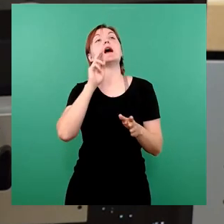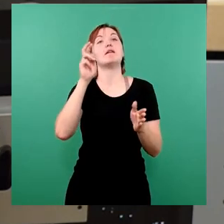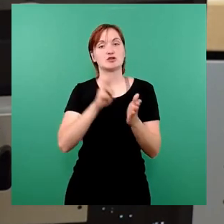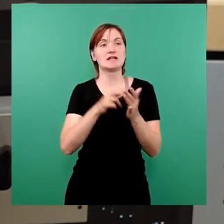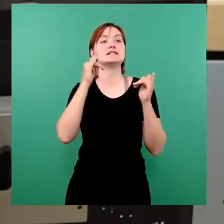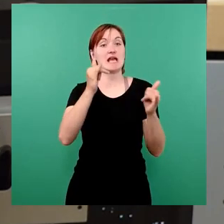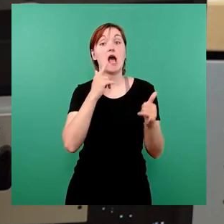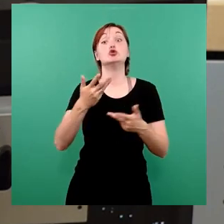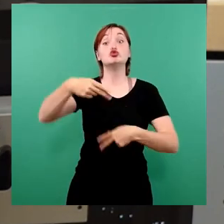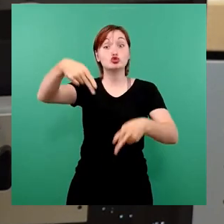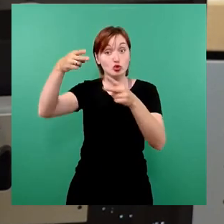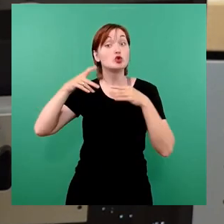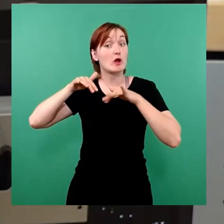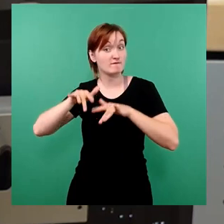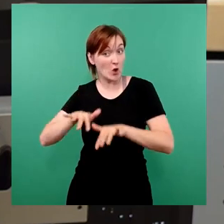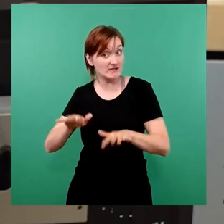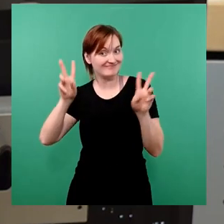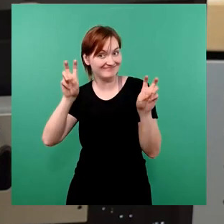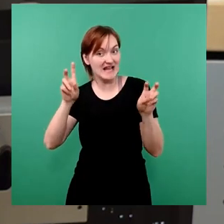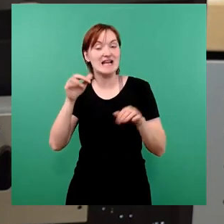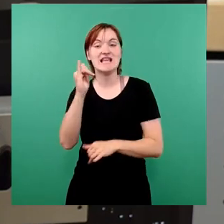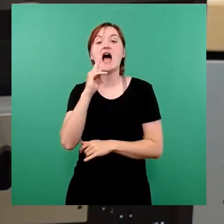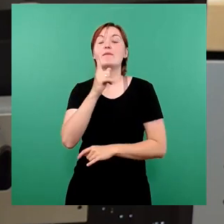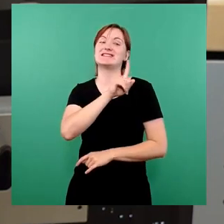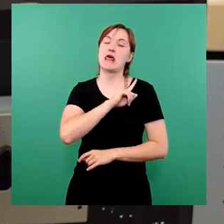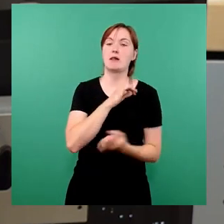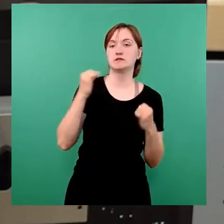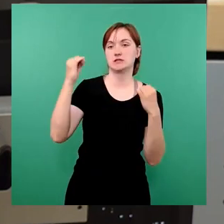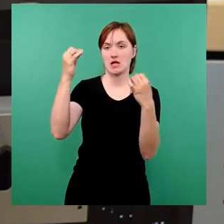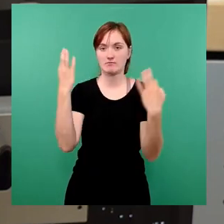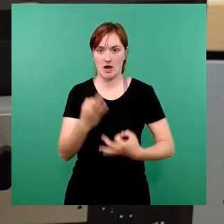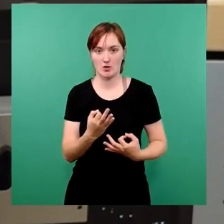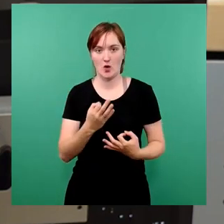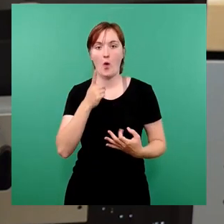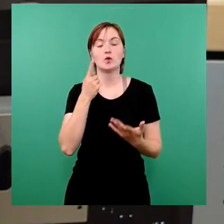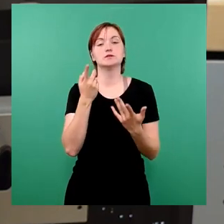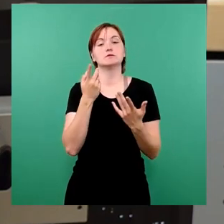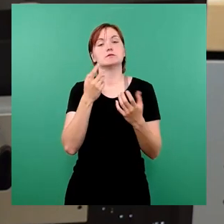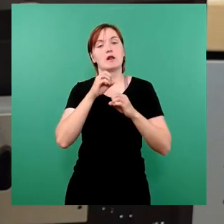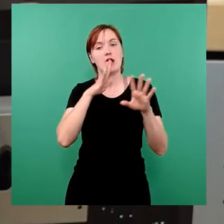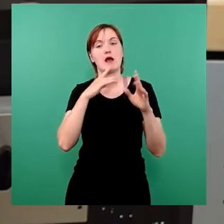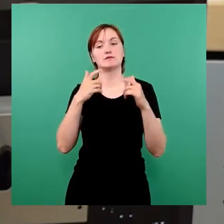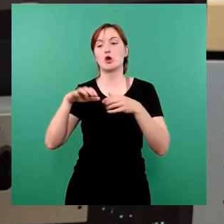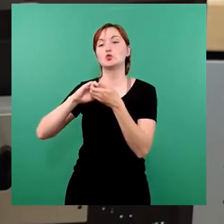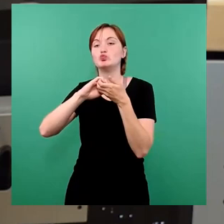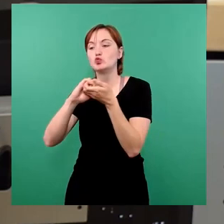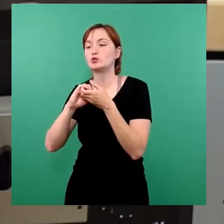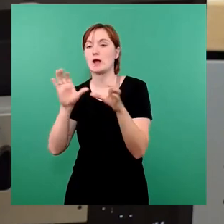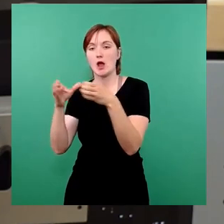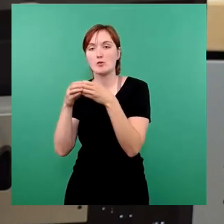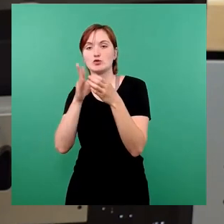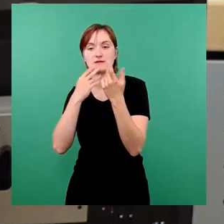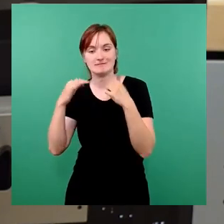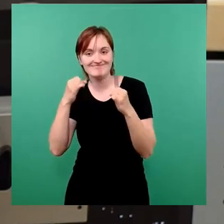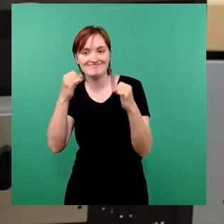to the Roots, wenn es denn mit viel Eigeninitiative und einer starken und zugewandten Kommune einhergeht, die ein